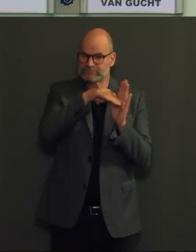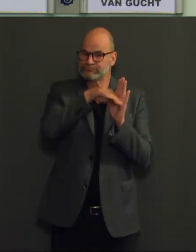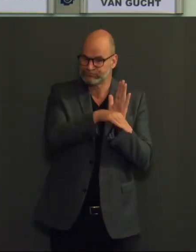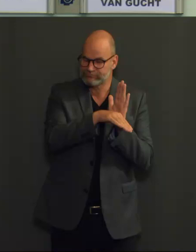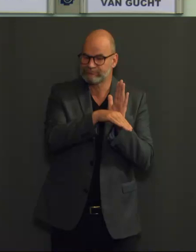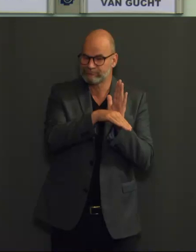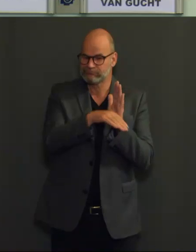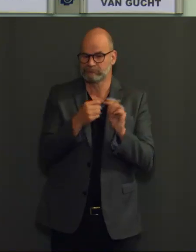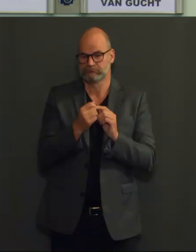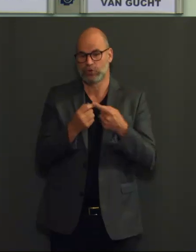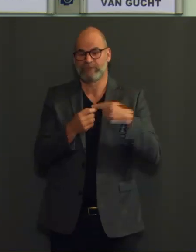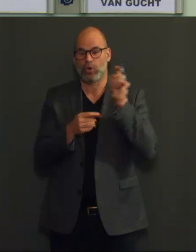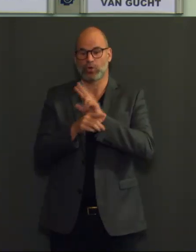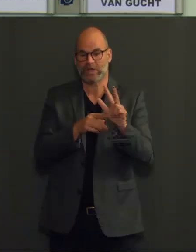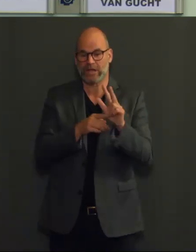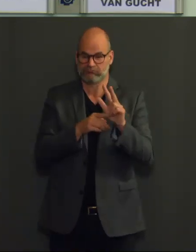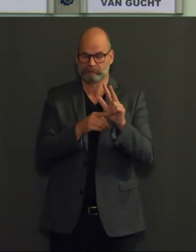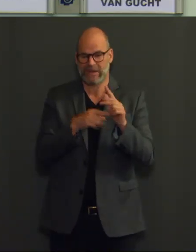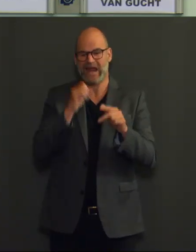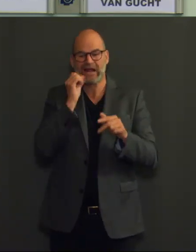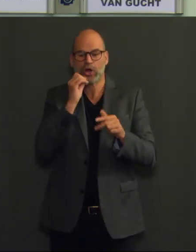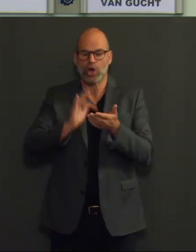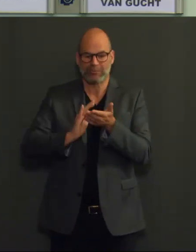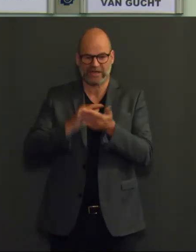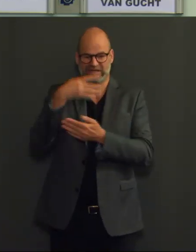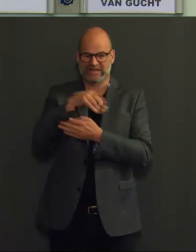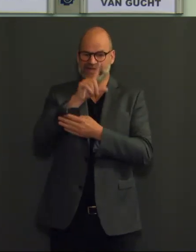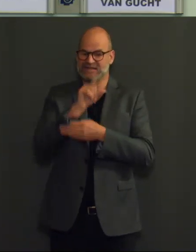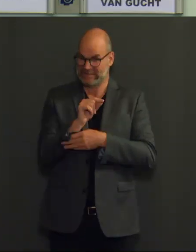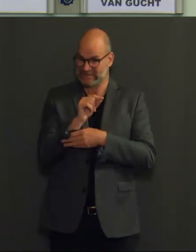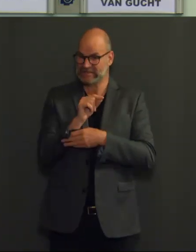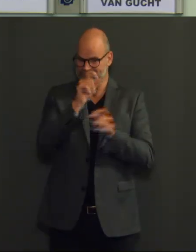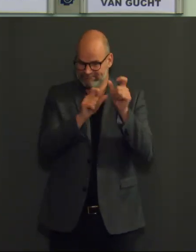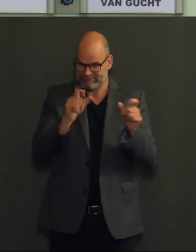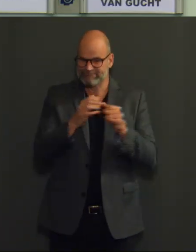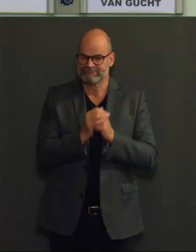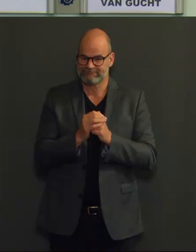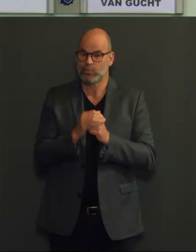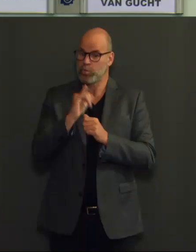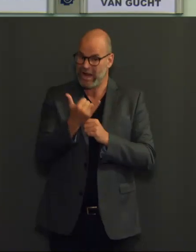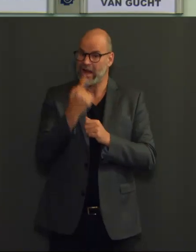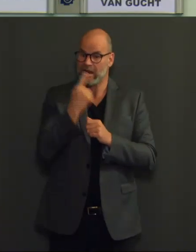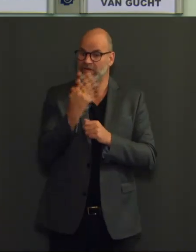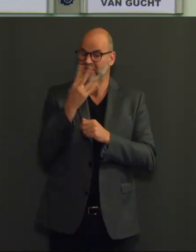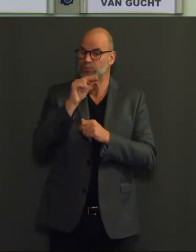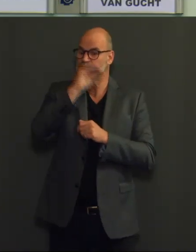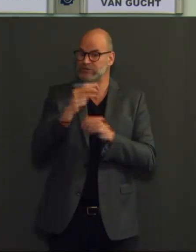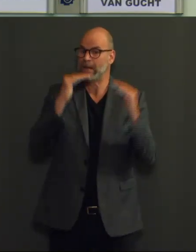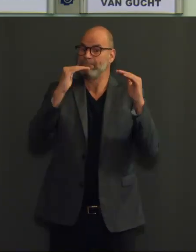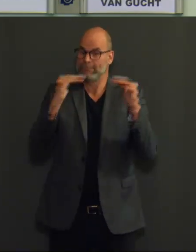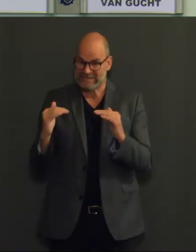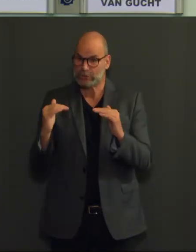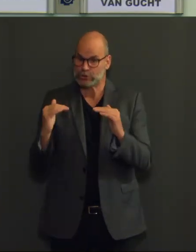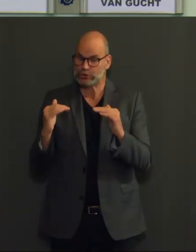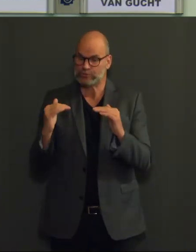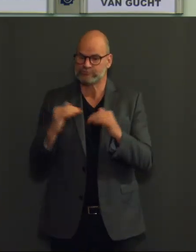betreuren en dat is 24% minder op weekbasis. De meeste overlijdens vallen nog